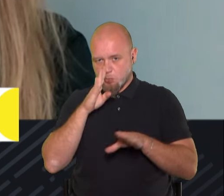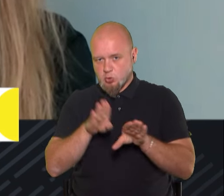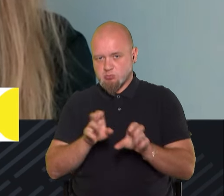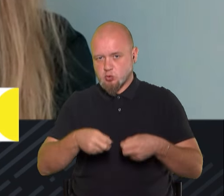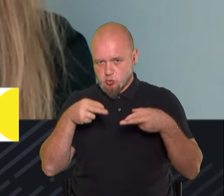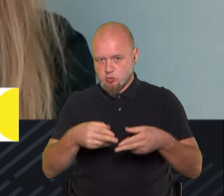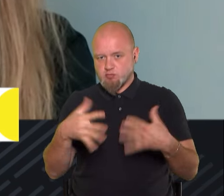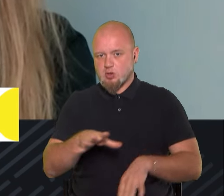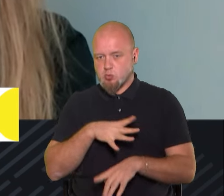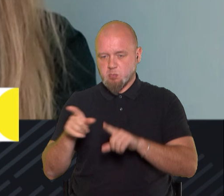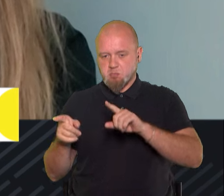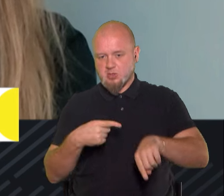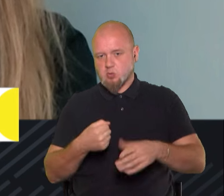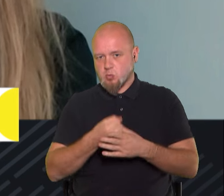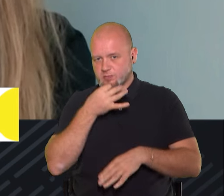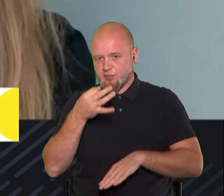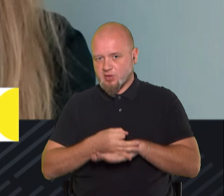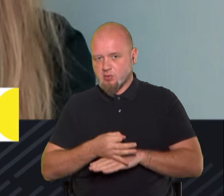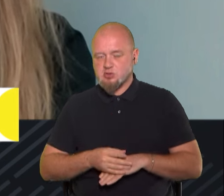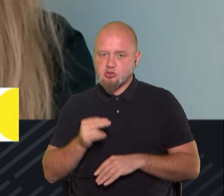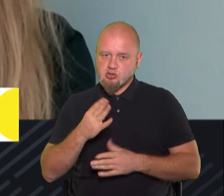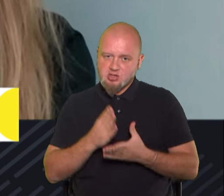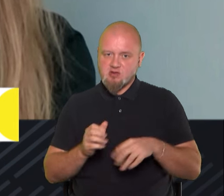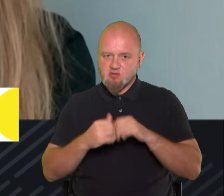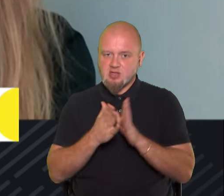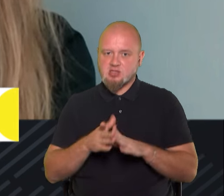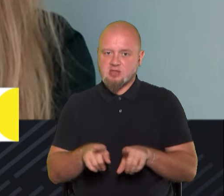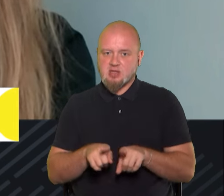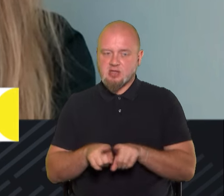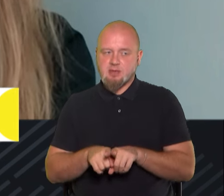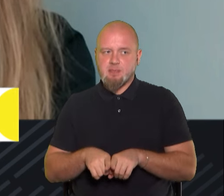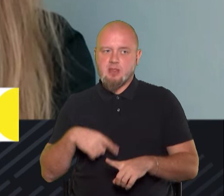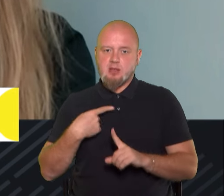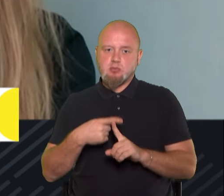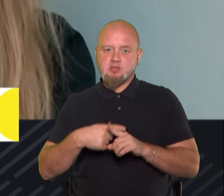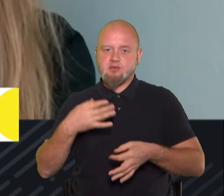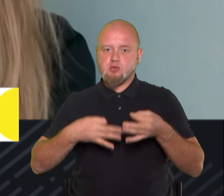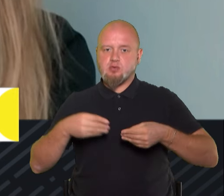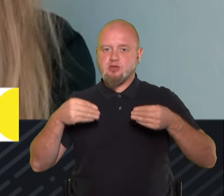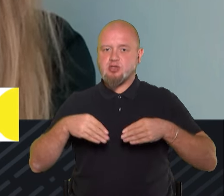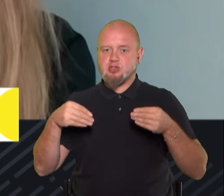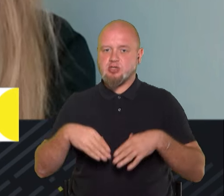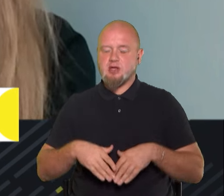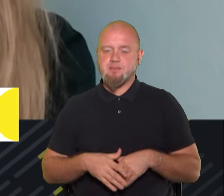злочину вже було притягнуто до відповідальності? Чи є, власне, такі позитивні судові рішення?